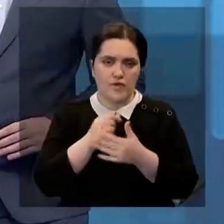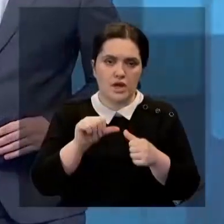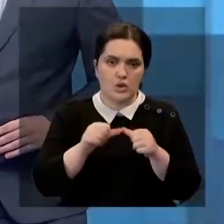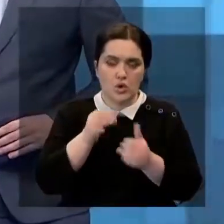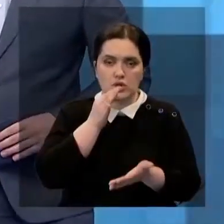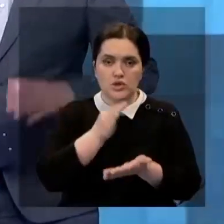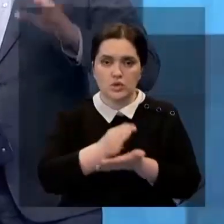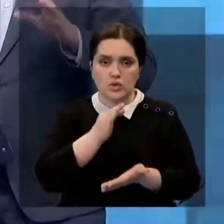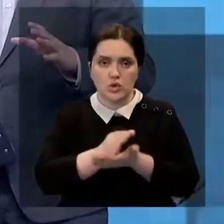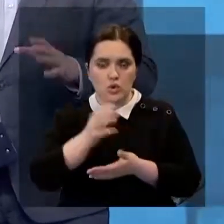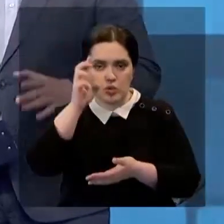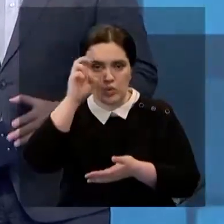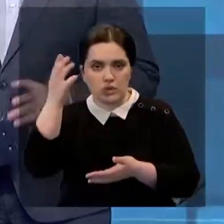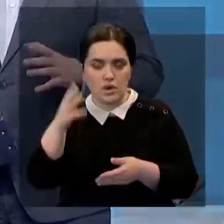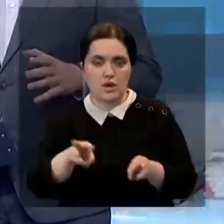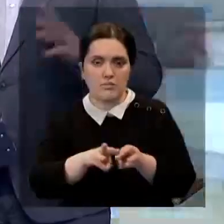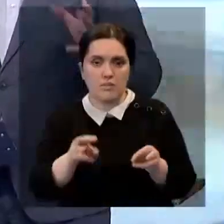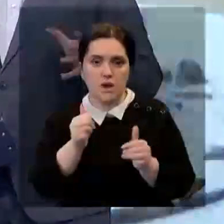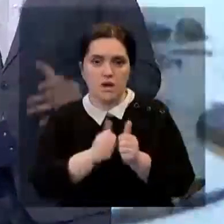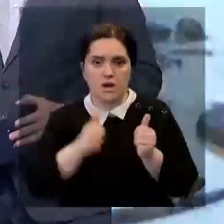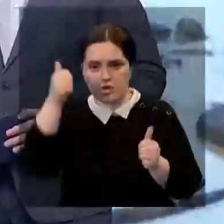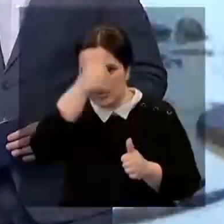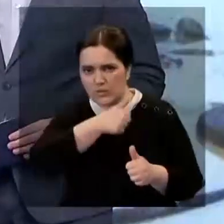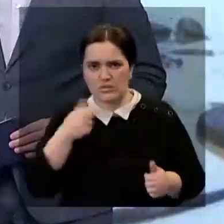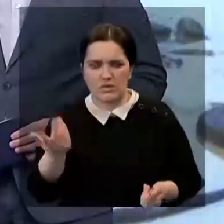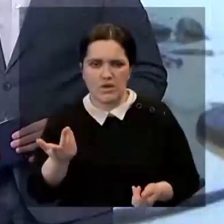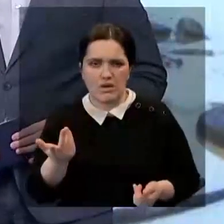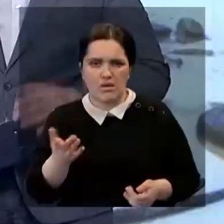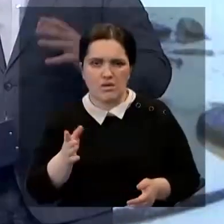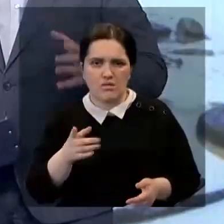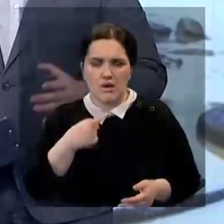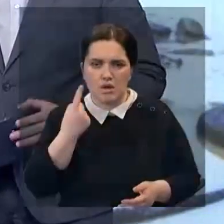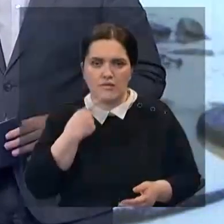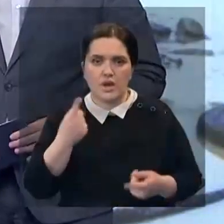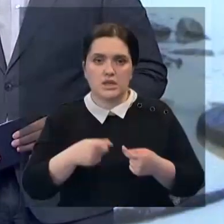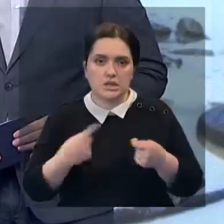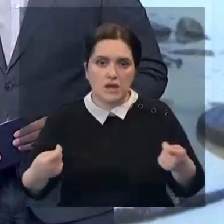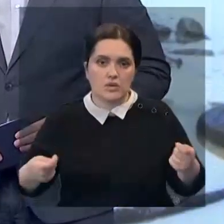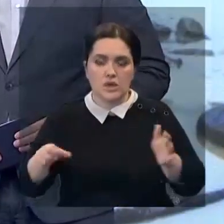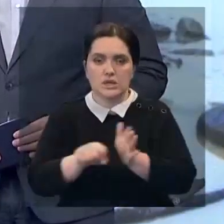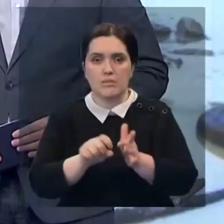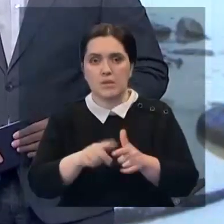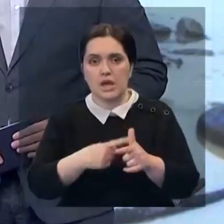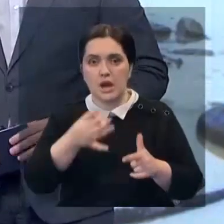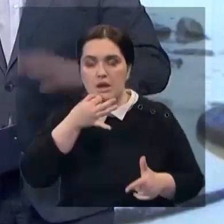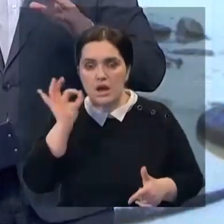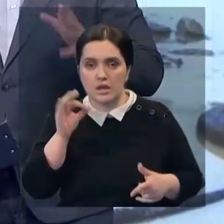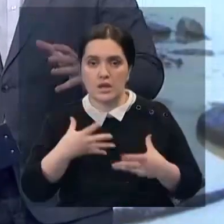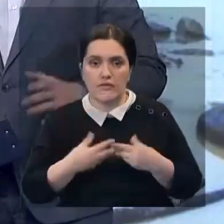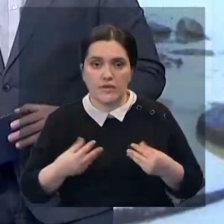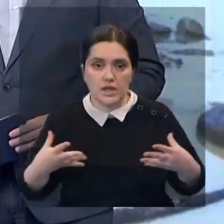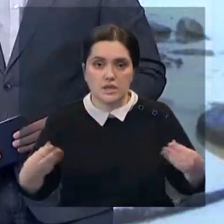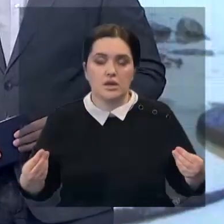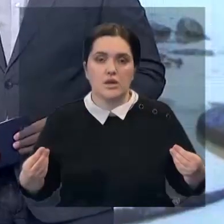отчетах чиновники ежегодно переливают из пустого в порожнее, говоря о затянувшейся зиме или ранней весне. В